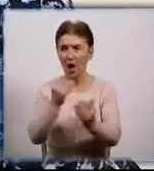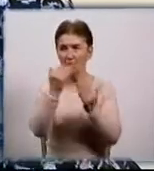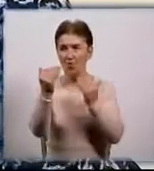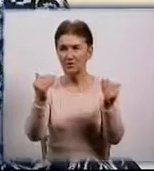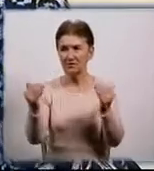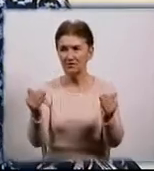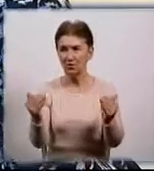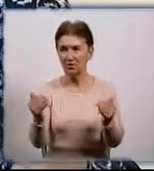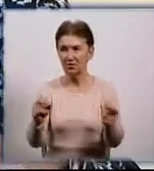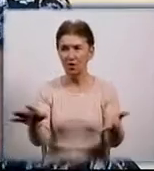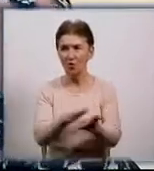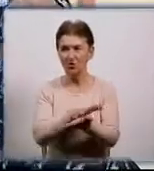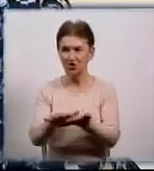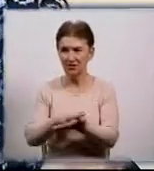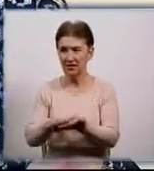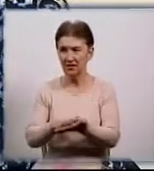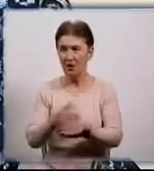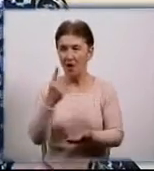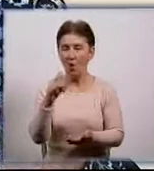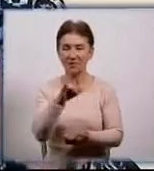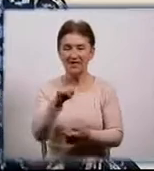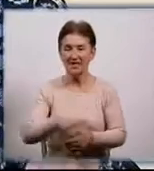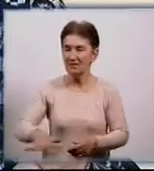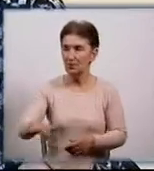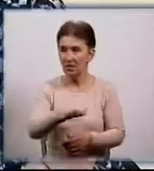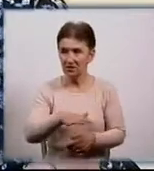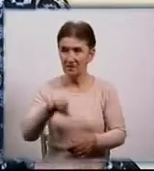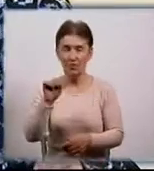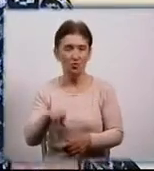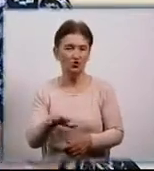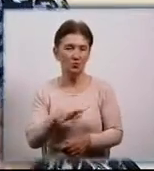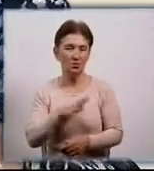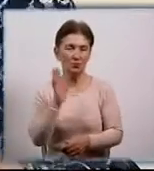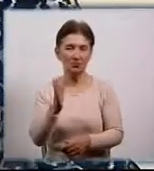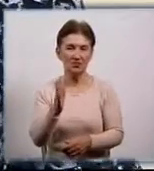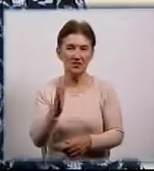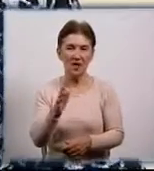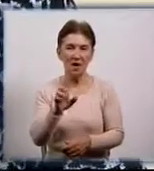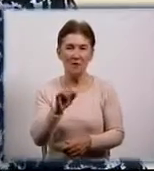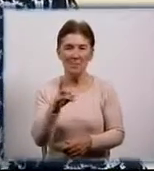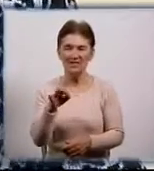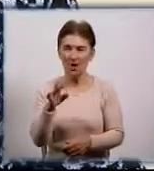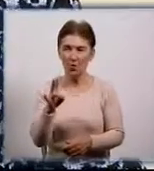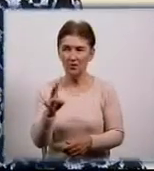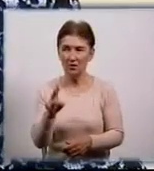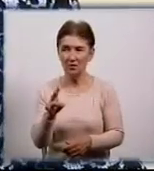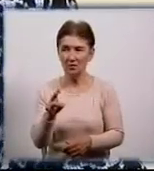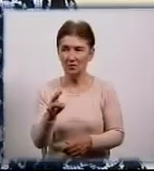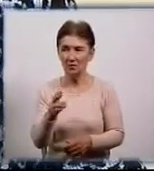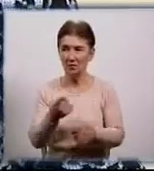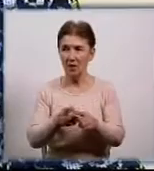Очистити один із бастіонів, можливо це буде бастіон Андрія